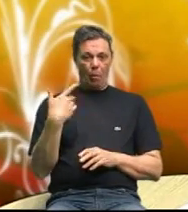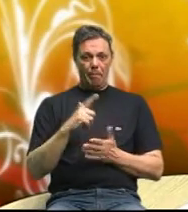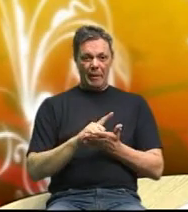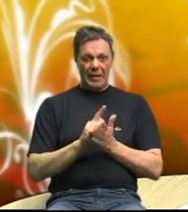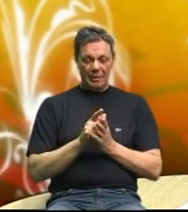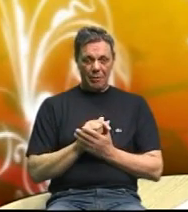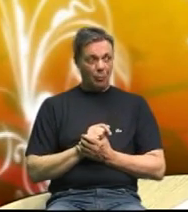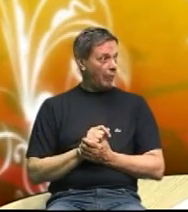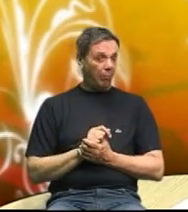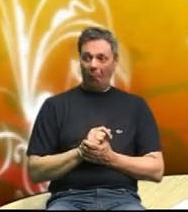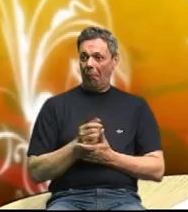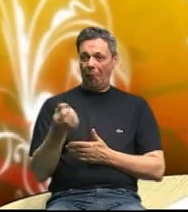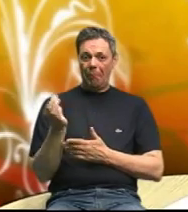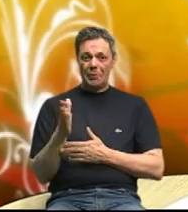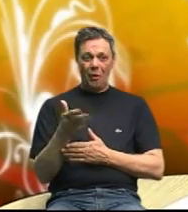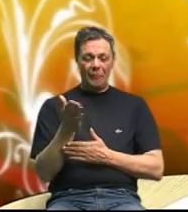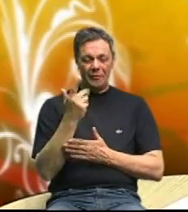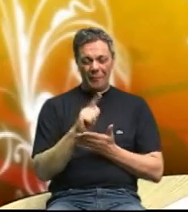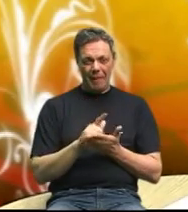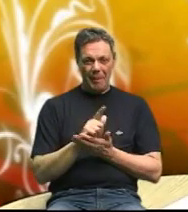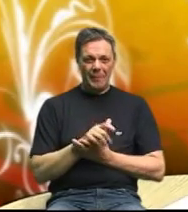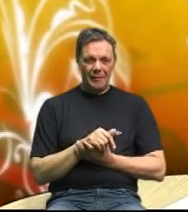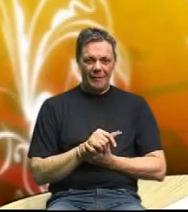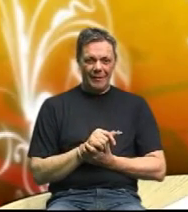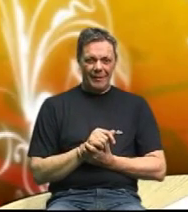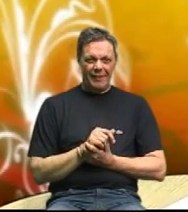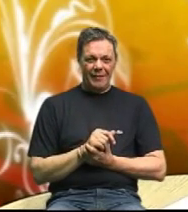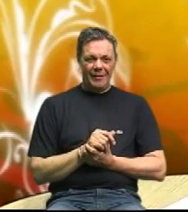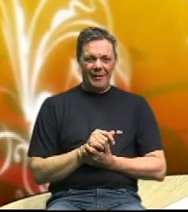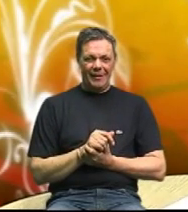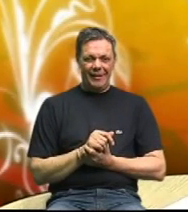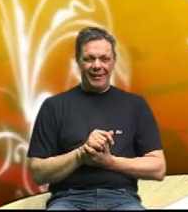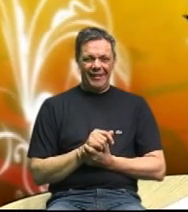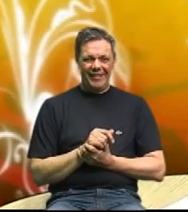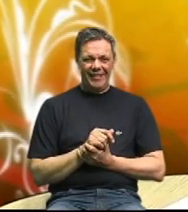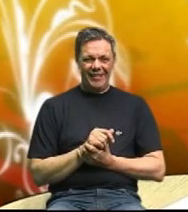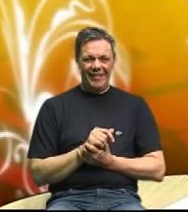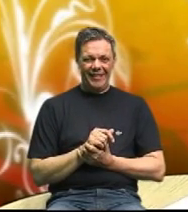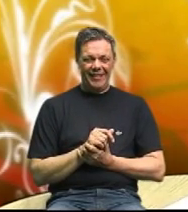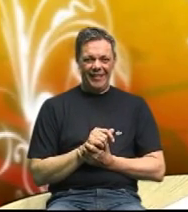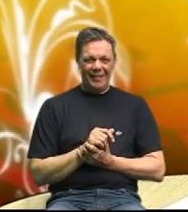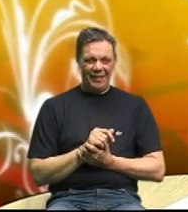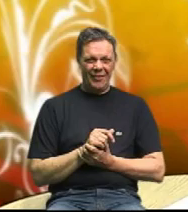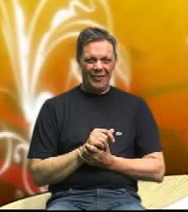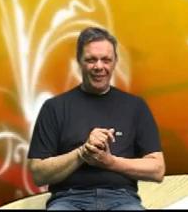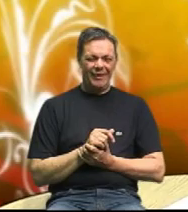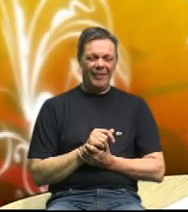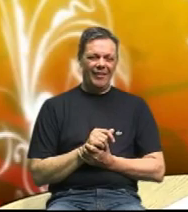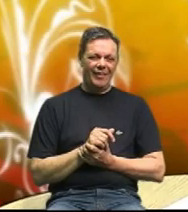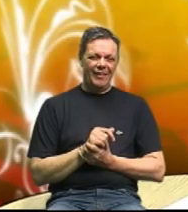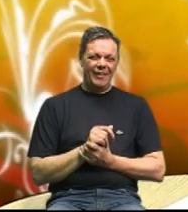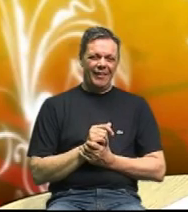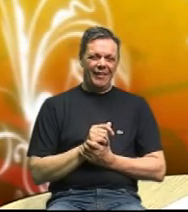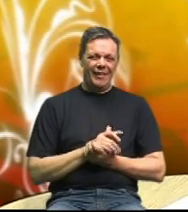najnije istina tako brzo da da da super pro mene ide brzo pro mene se brzo akumulira masnoća pa se